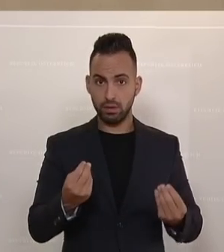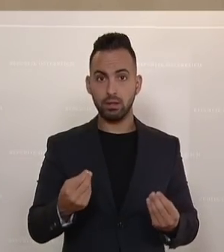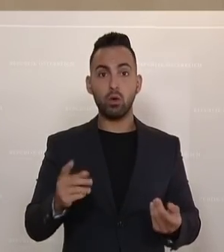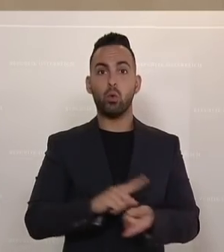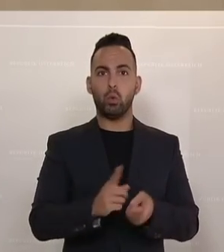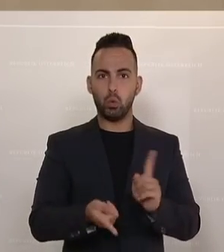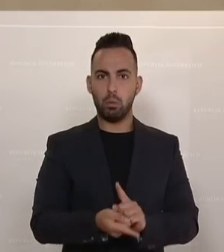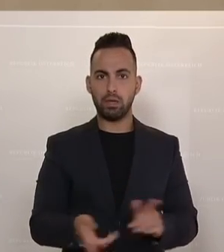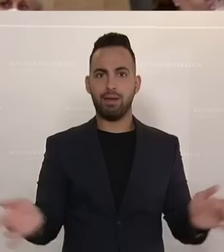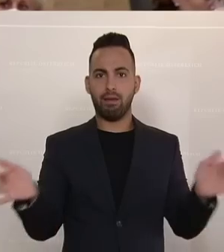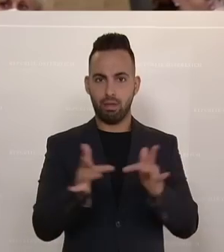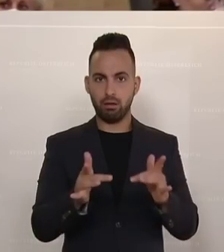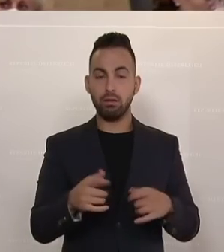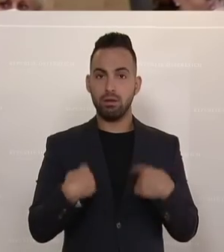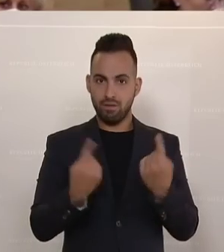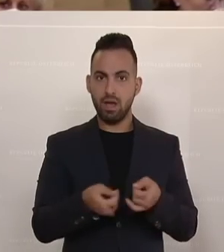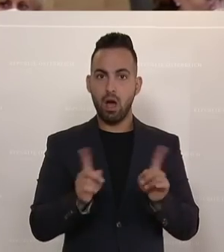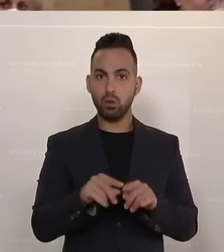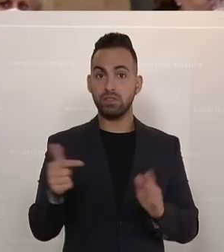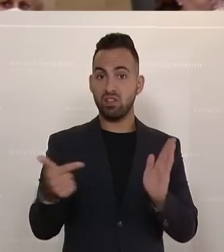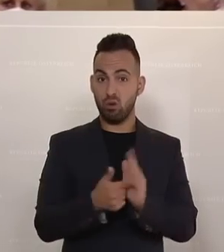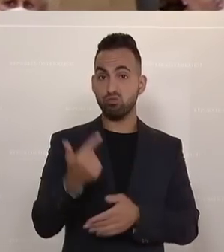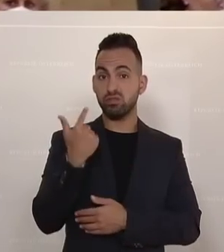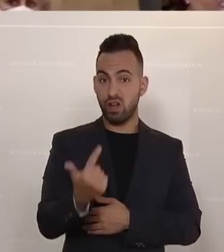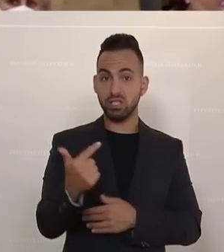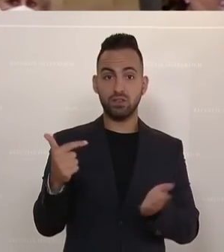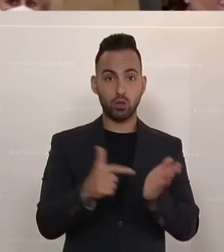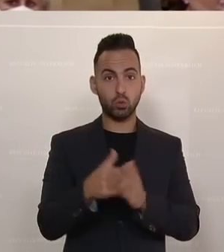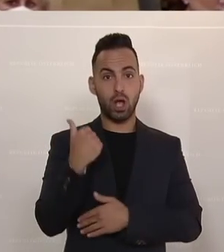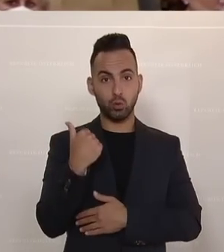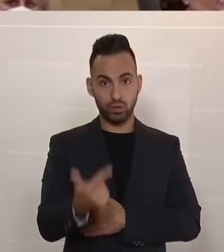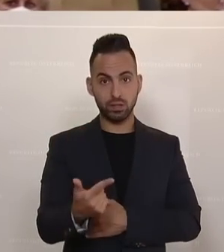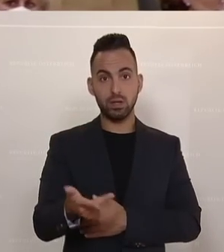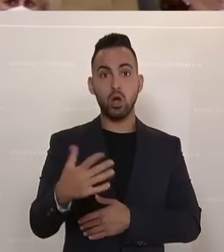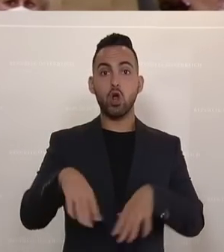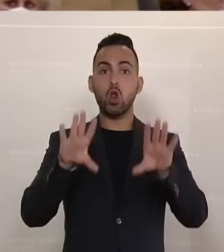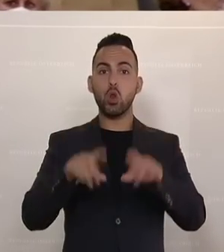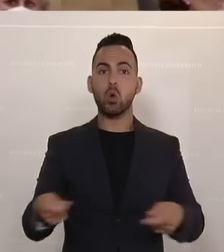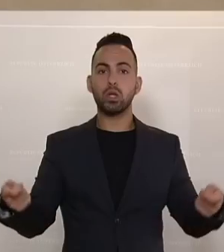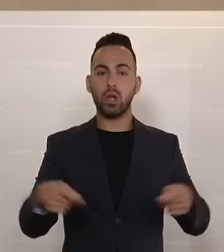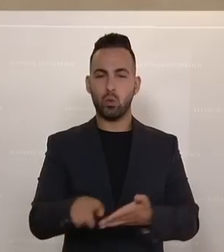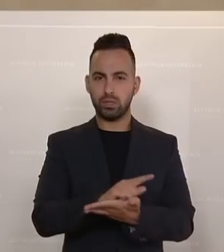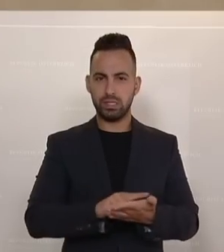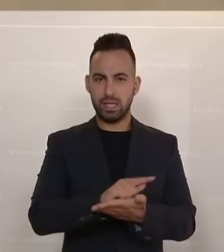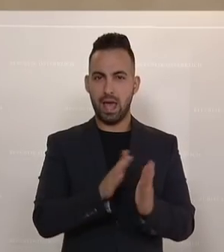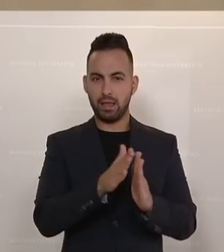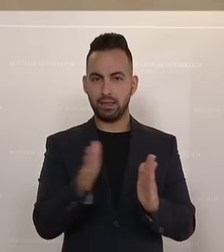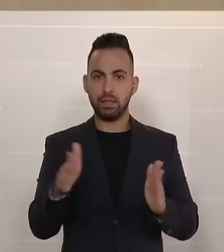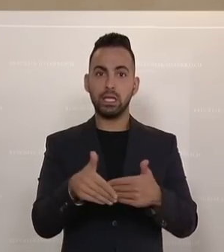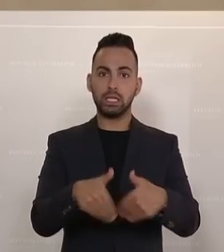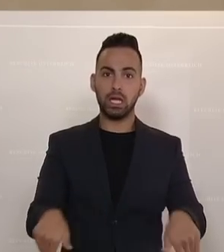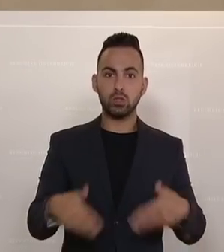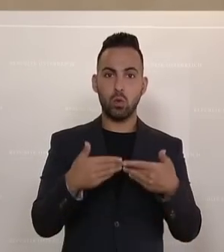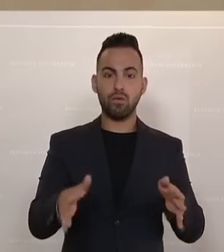im Gegenteil. Wir haben sogar 2020, 2021 in Lockdown-Zeiten, ja, waren die Grenzen offen.